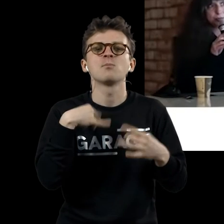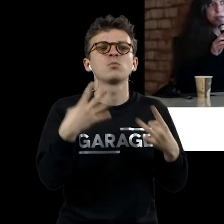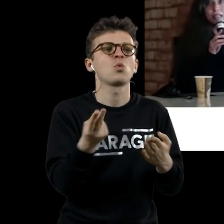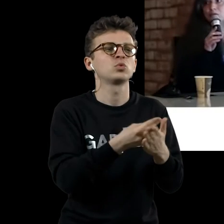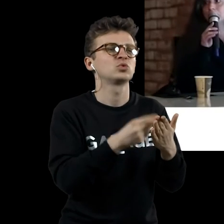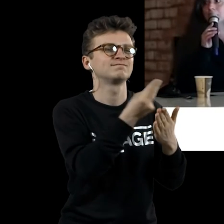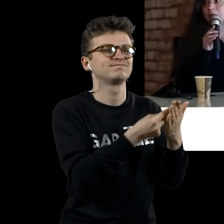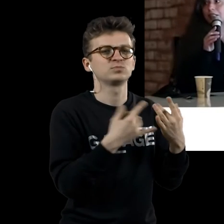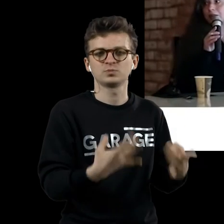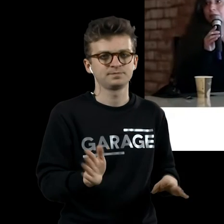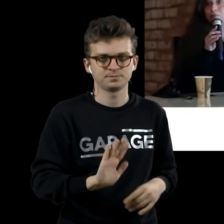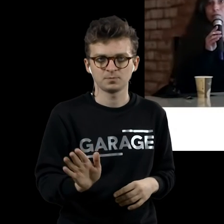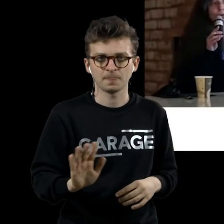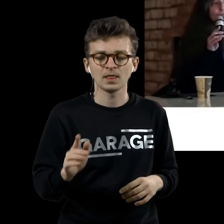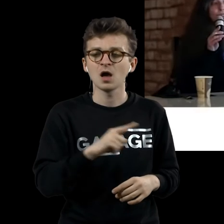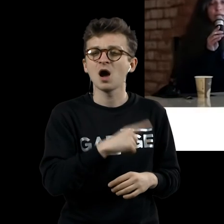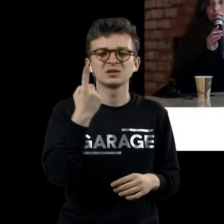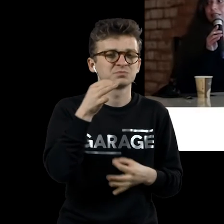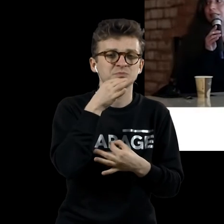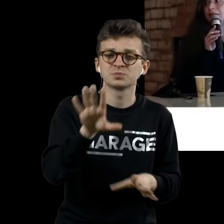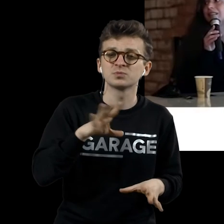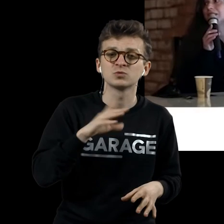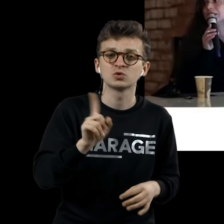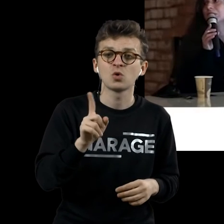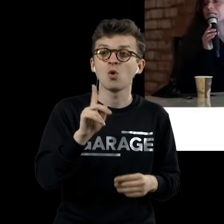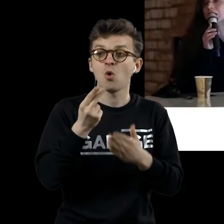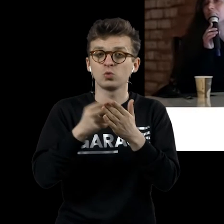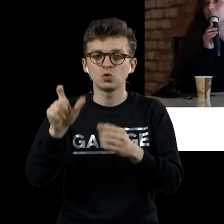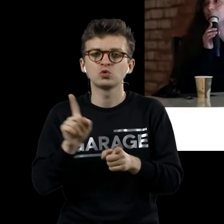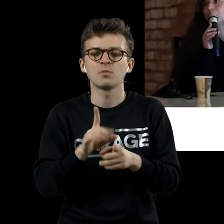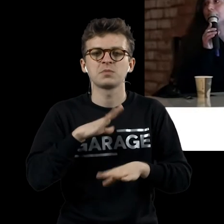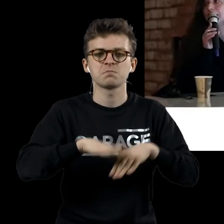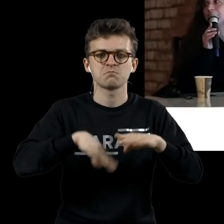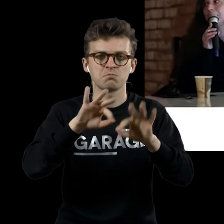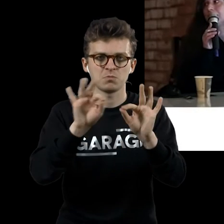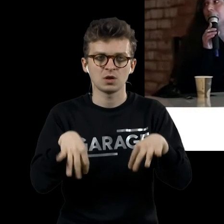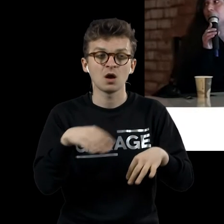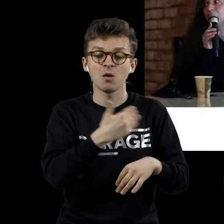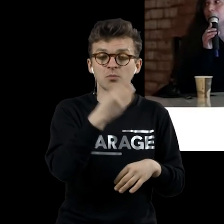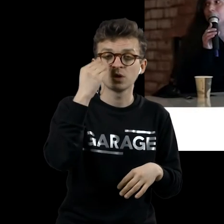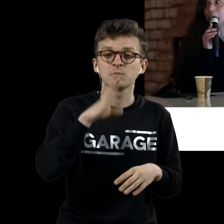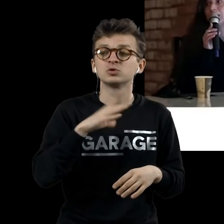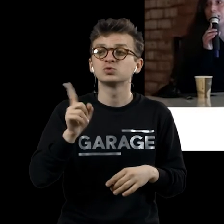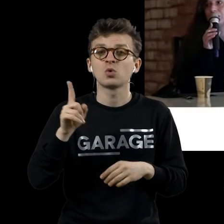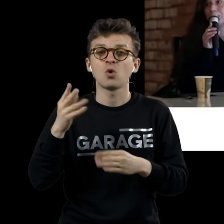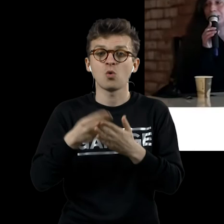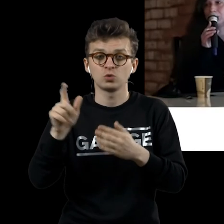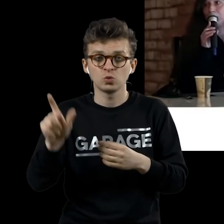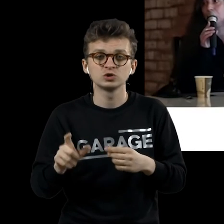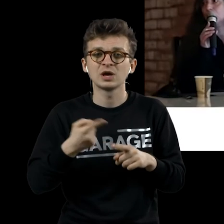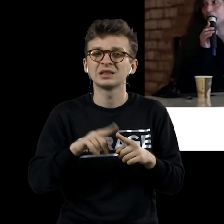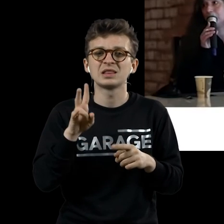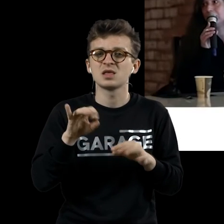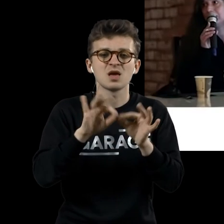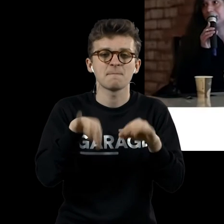него было неприемлемо, это что художник является ремесленником. Художник не ремесленник, художник, но есть такие живописцы,